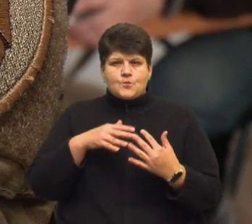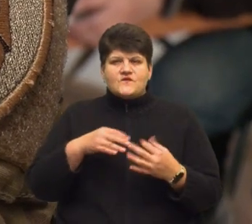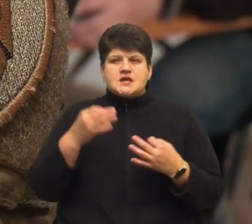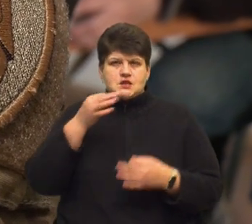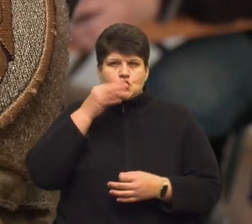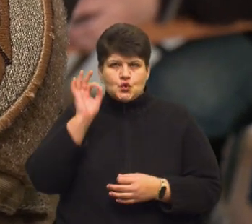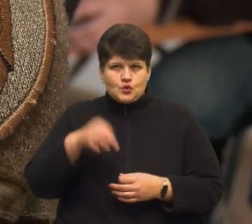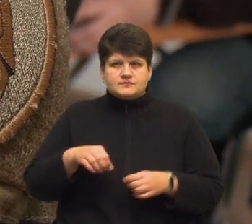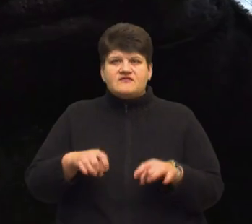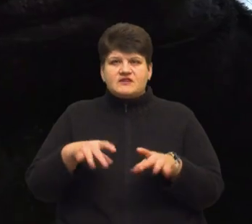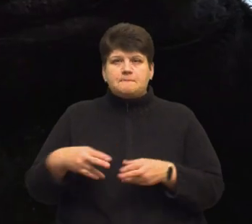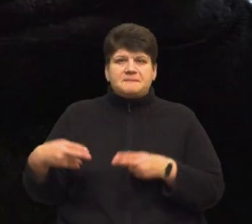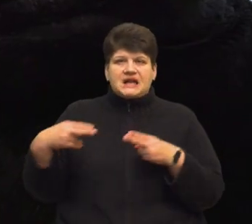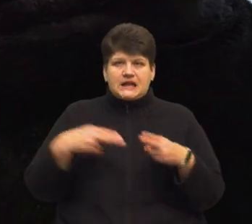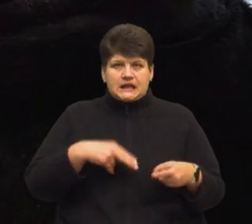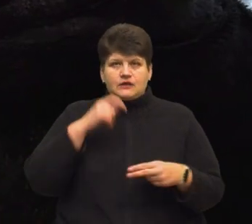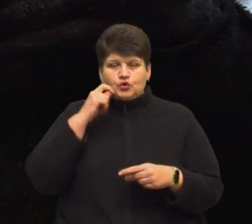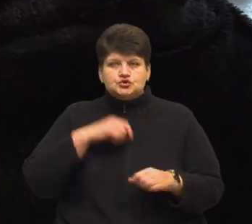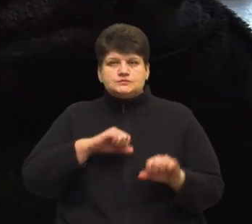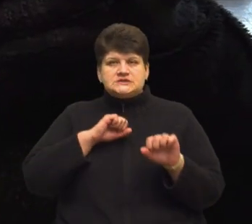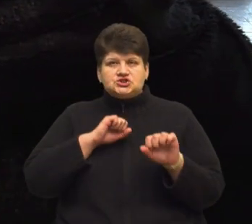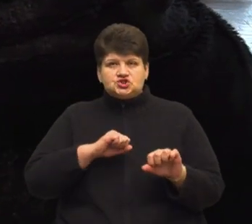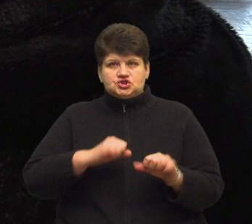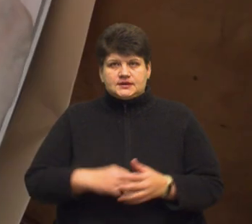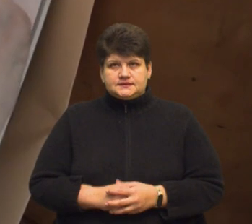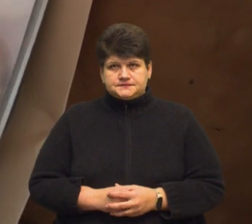вирішив приїхати в Україну, щоб захищати її.